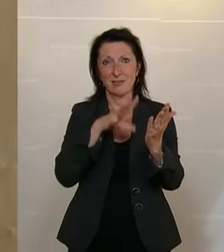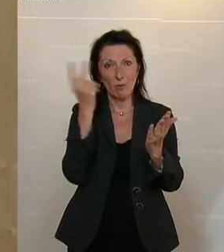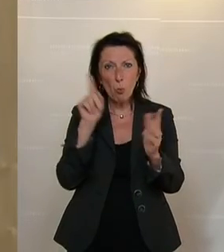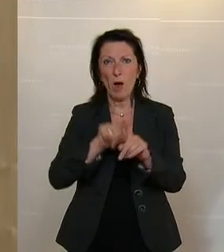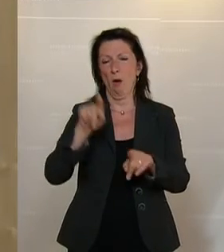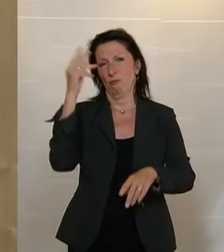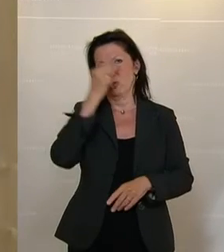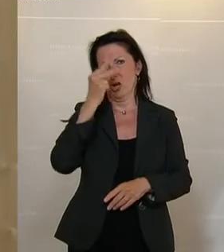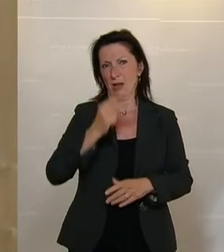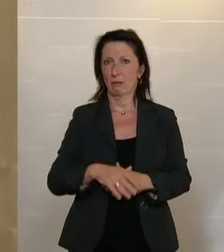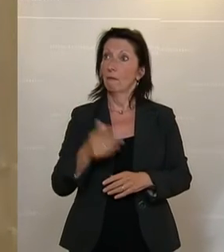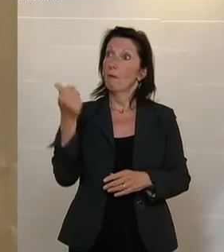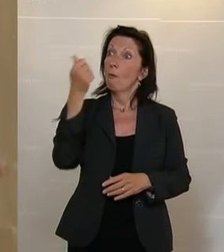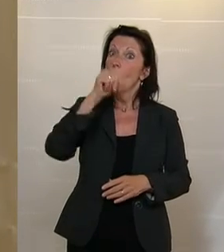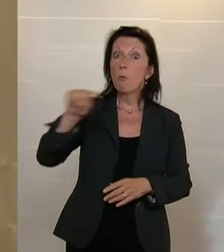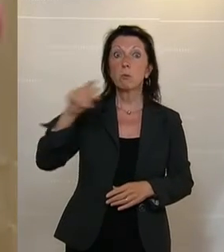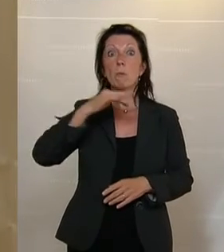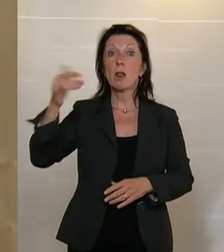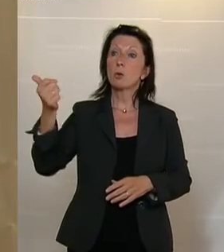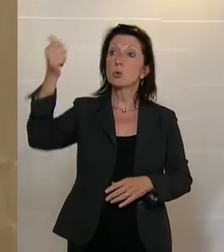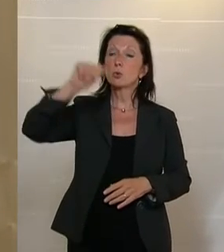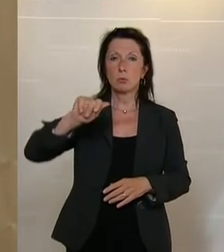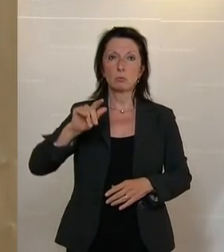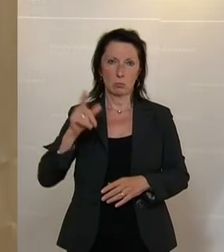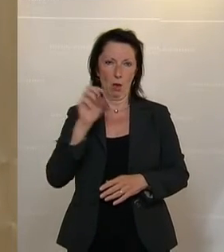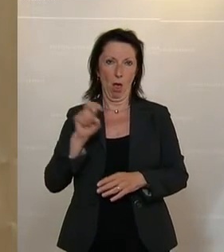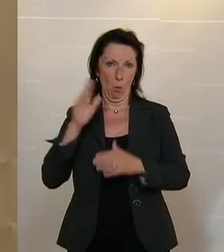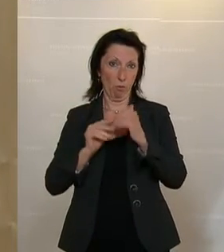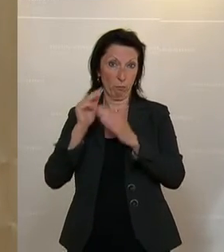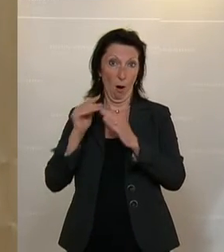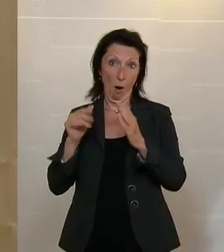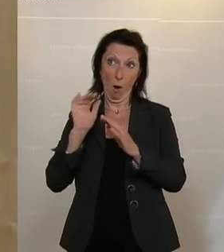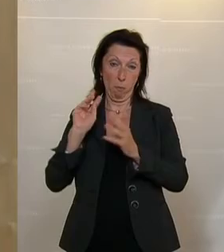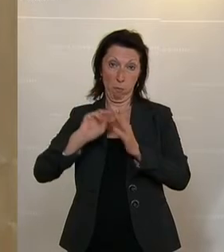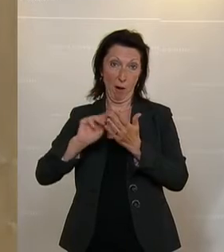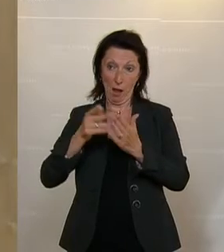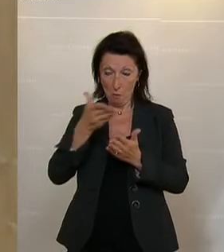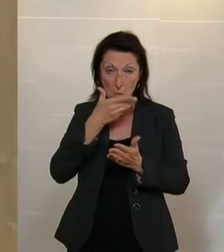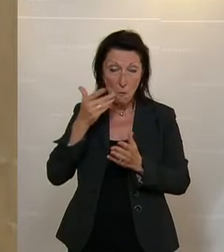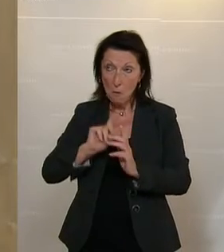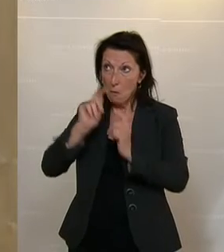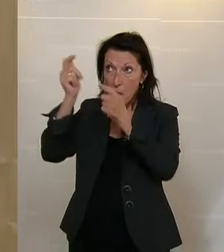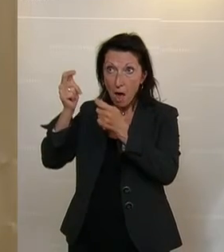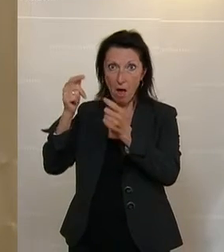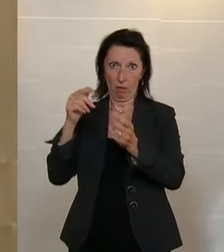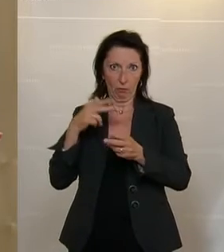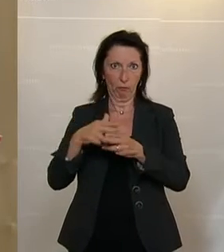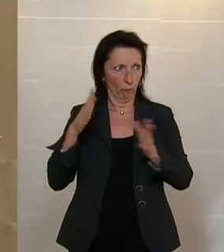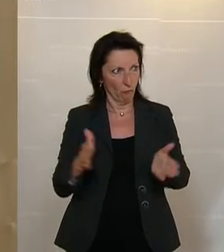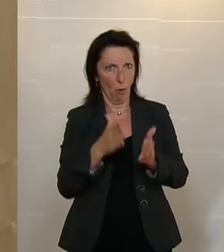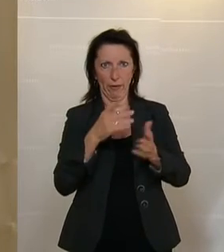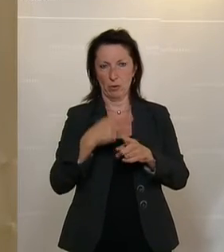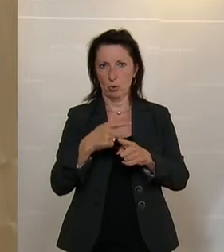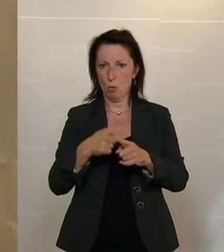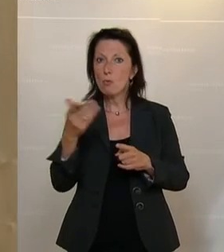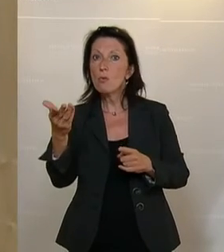zusätzlich, die Sie nicht beim EU-Aufbauplan eingereicht haben für die Förderstunden? Wo sind die